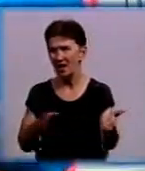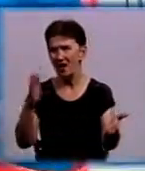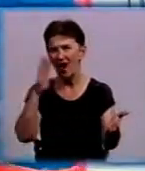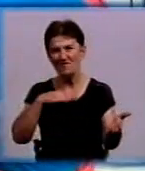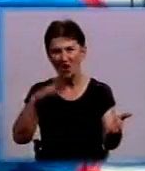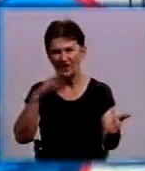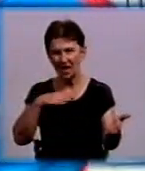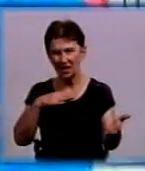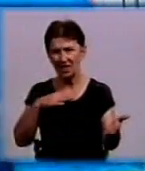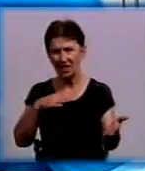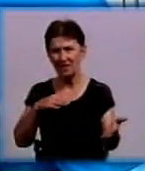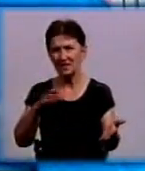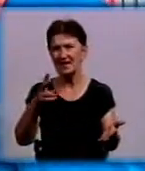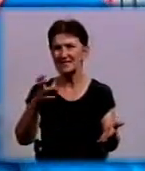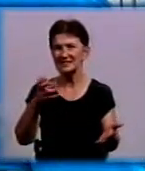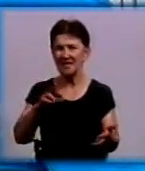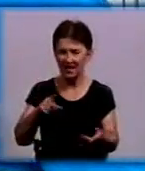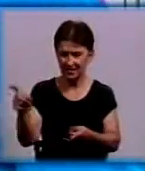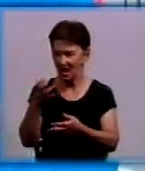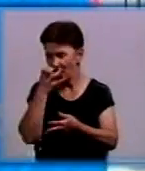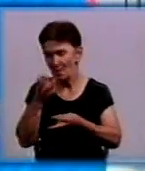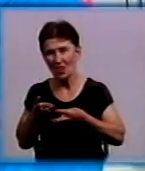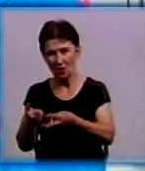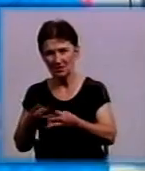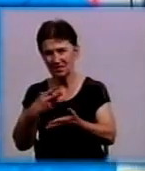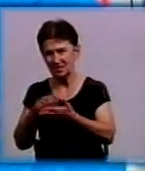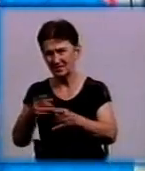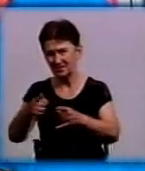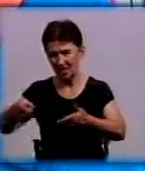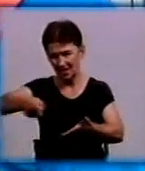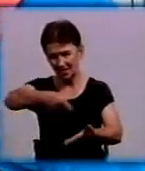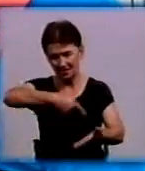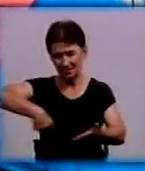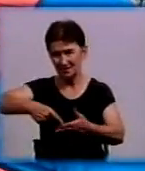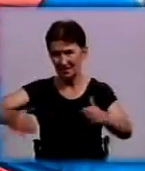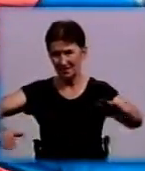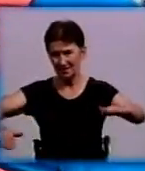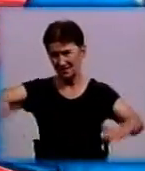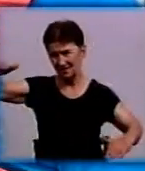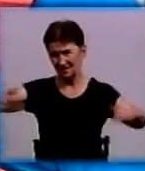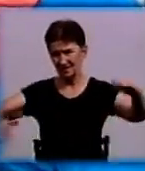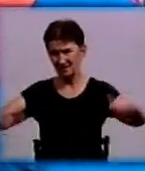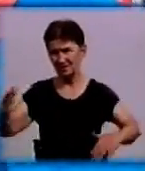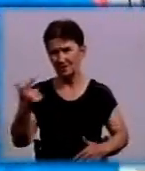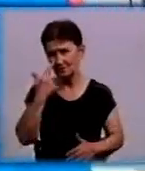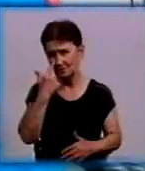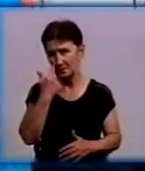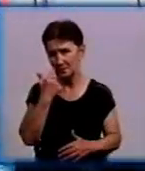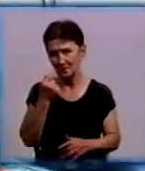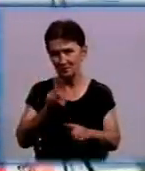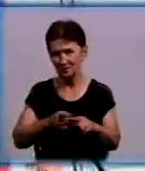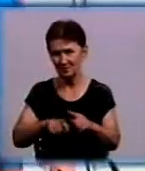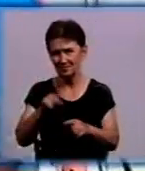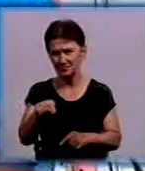теплосіт вставляють так, кожен по-своєму, тут я не виноват. А за те, за те теплосіт